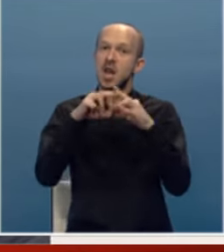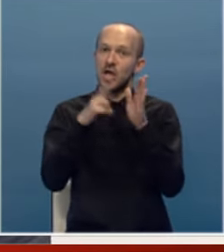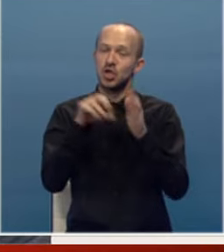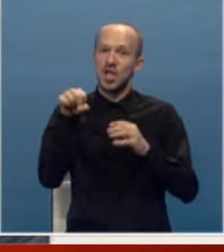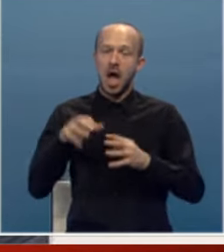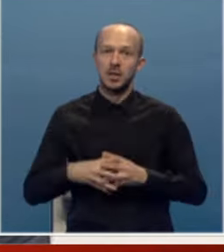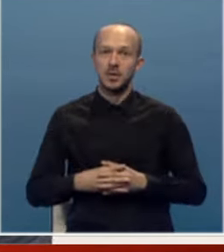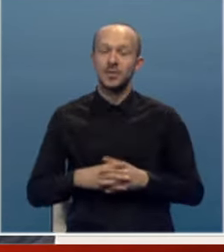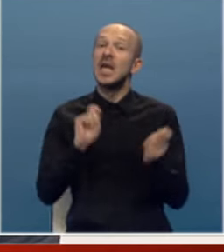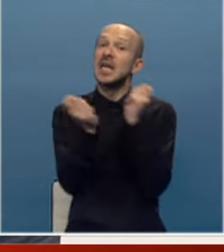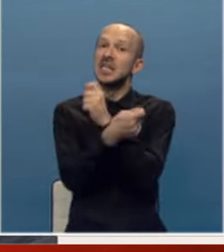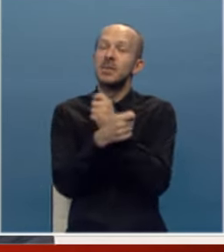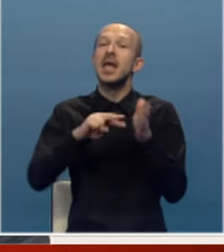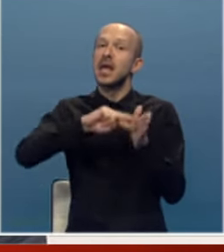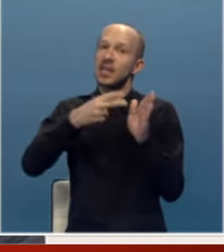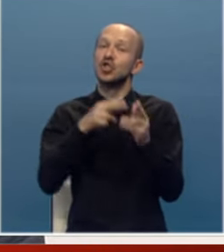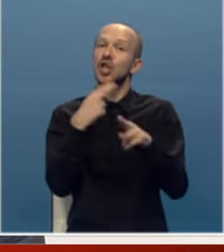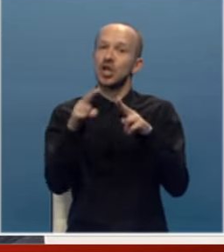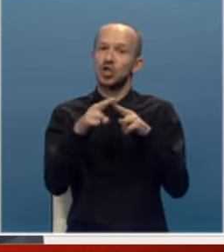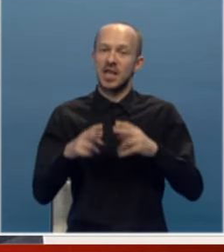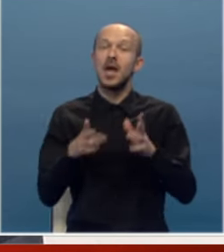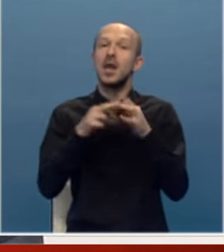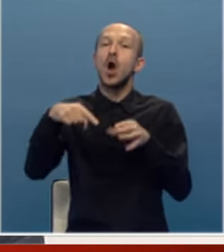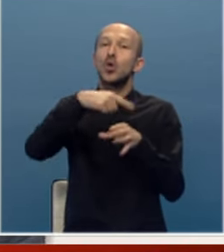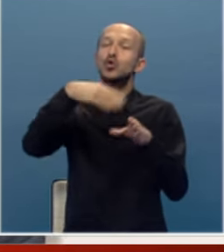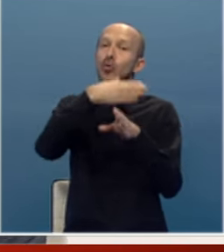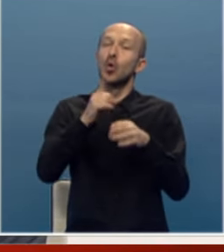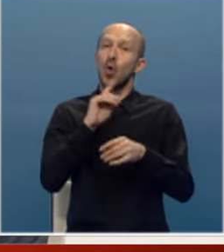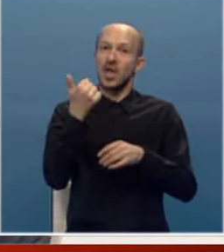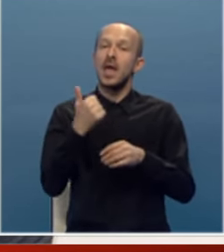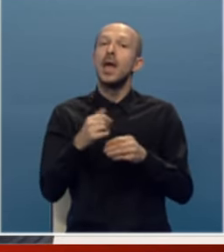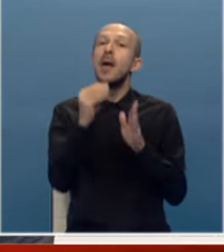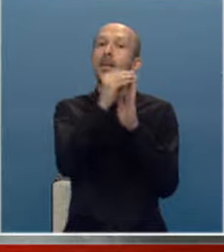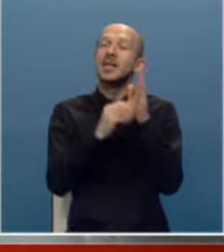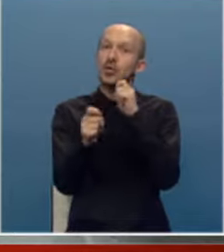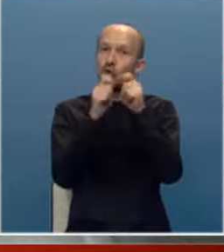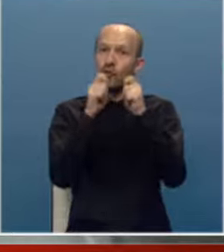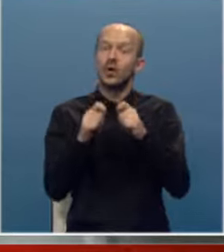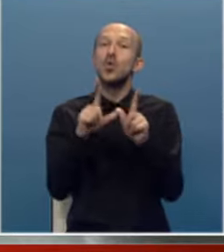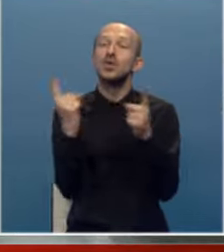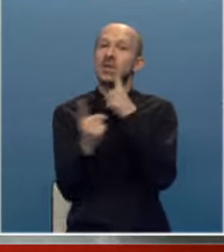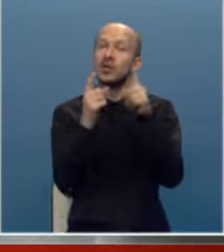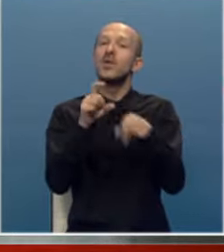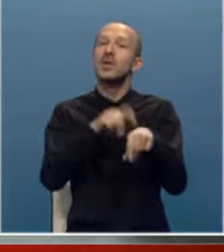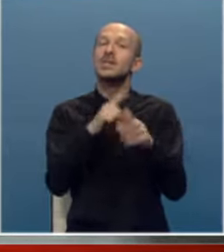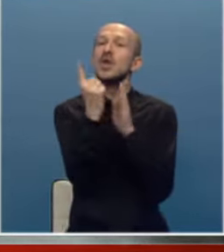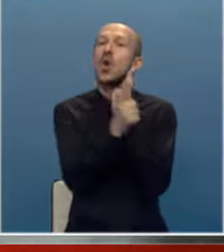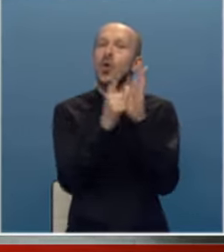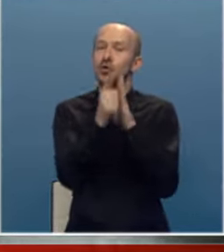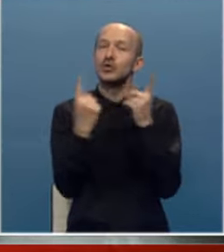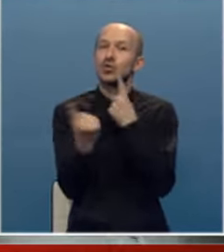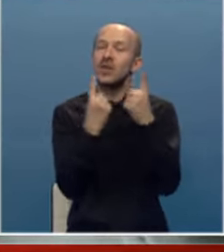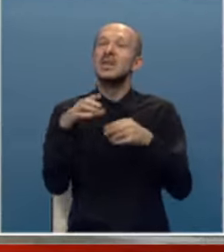izmjene nekih tehničkih rješenja na kružnom toku koji je predmet dogovora. U zavisnosti od vremenskih uslova,